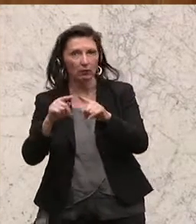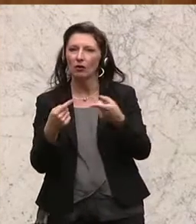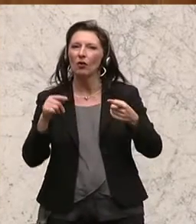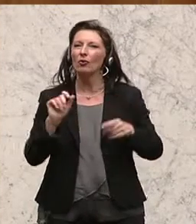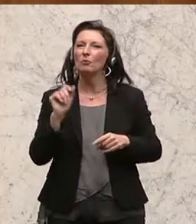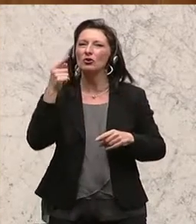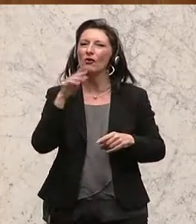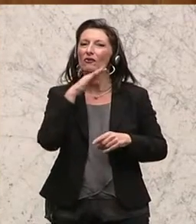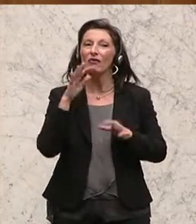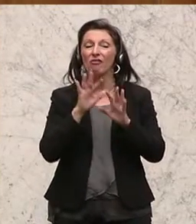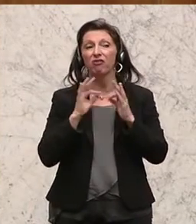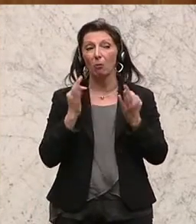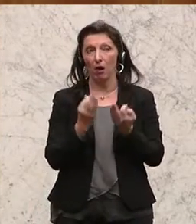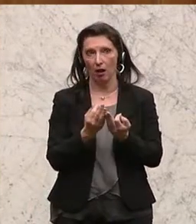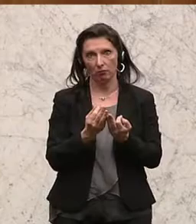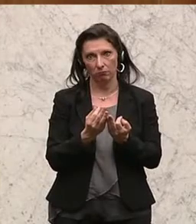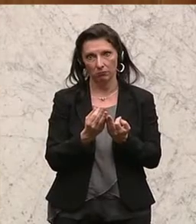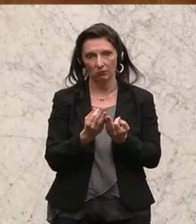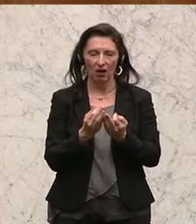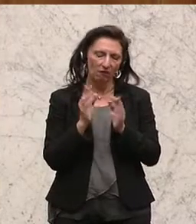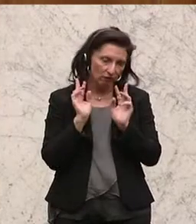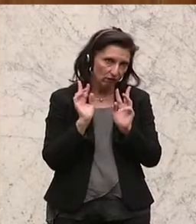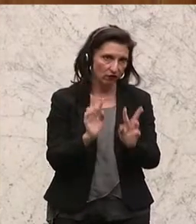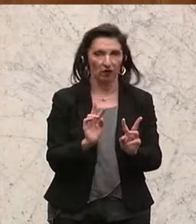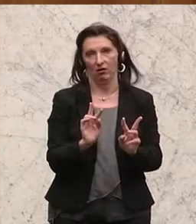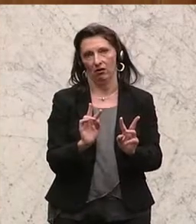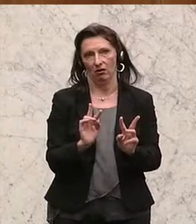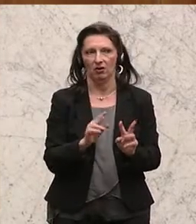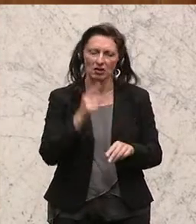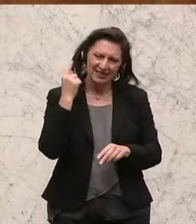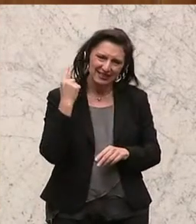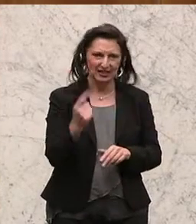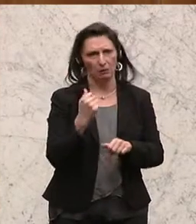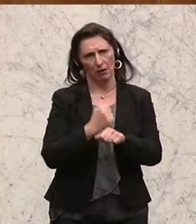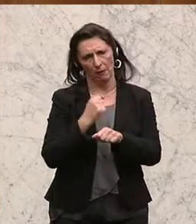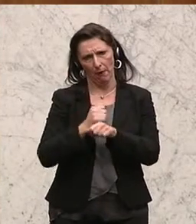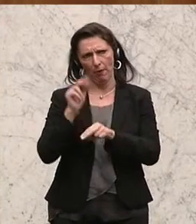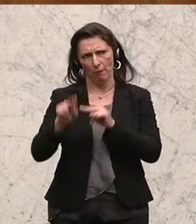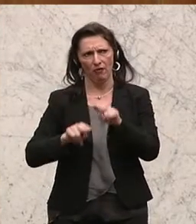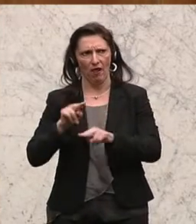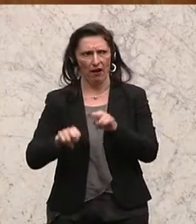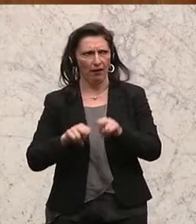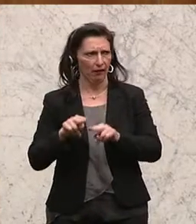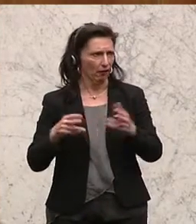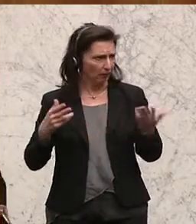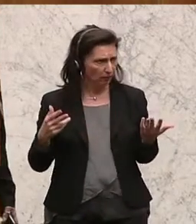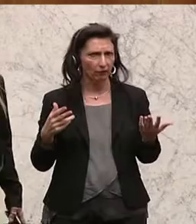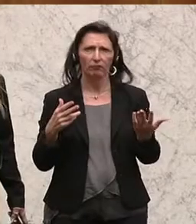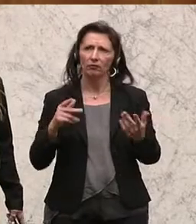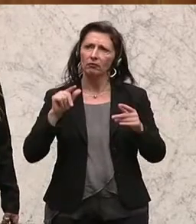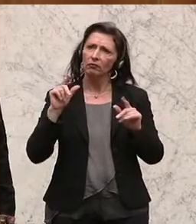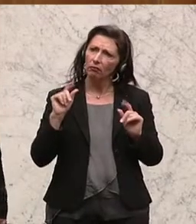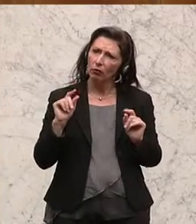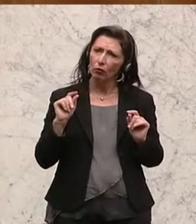Familien die Pflege tatsächlich umsetzen und weil es hier eine